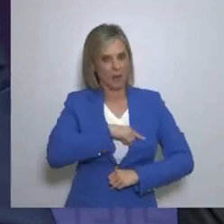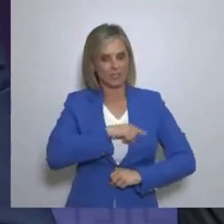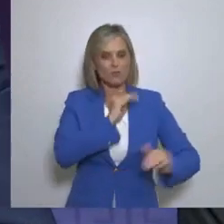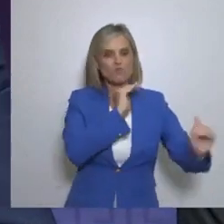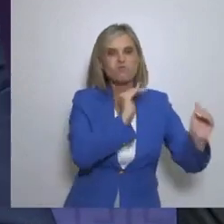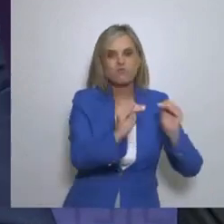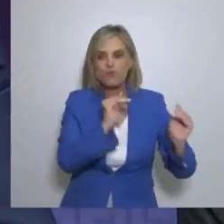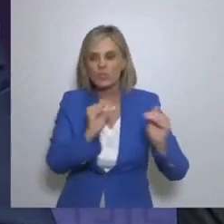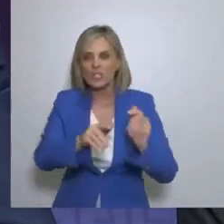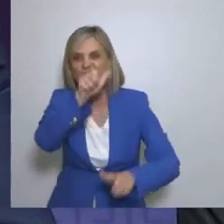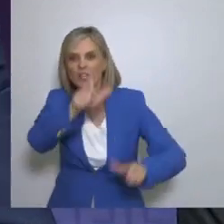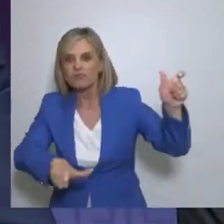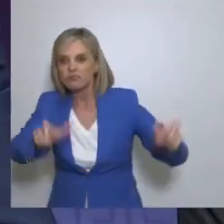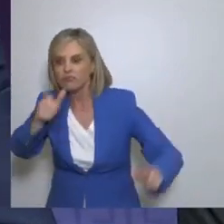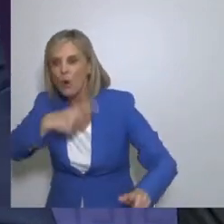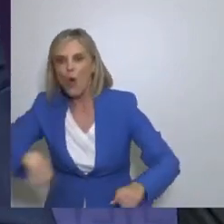πολιτών